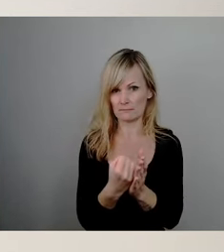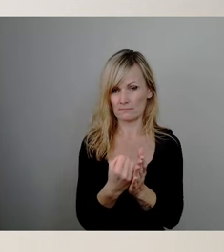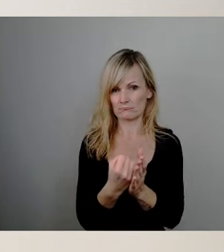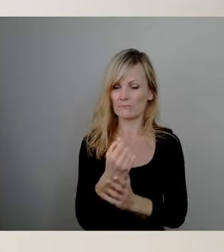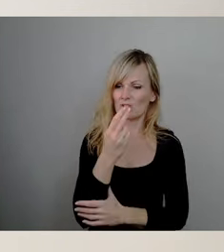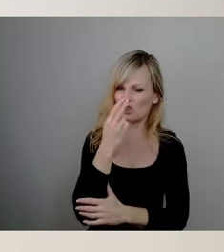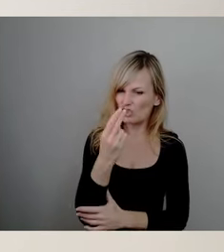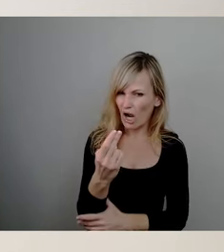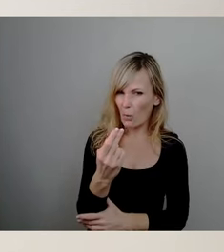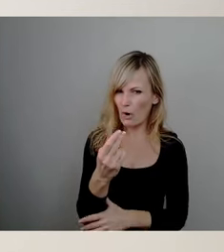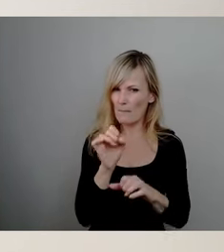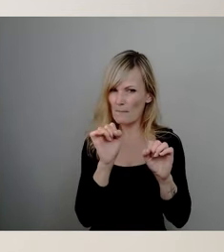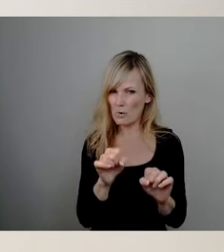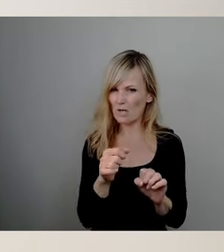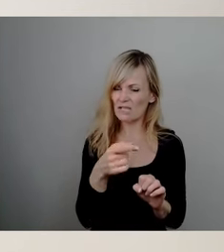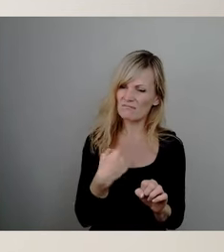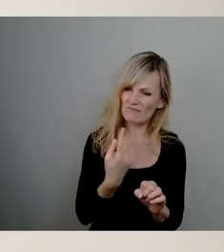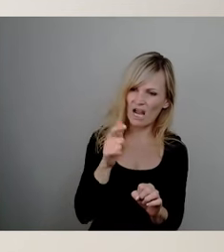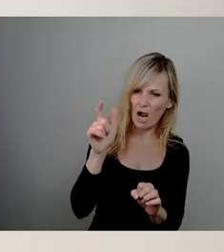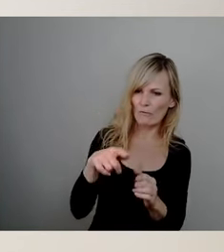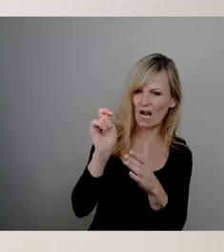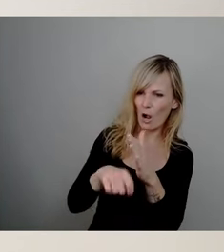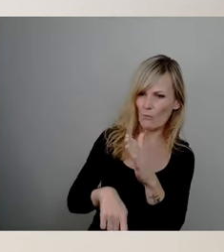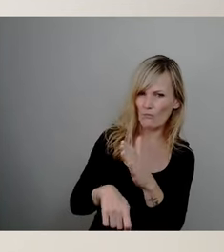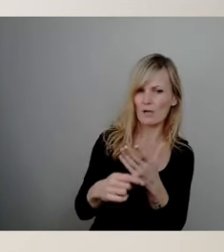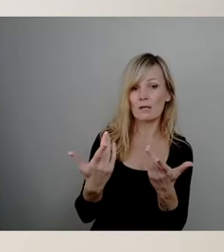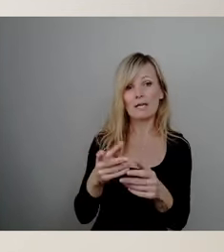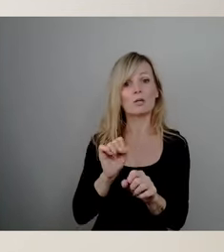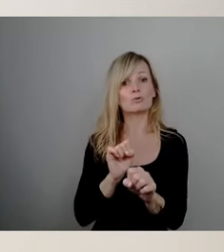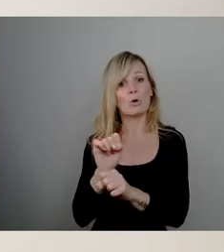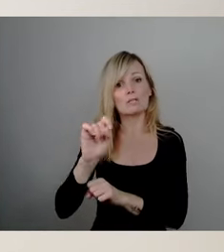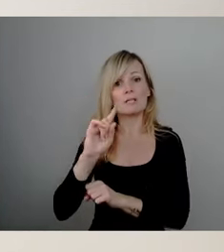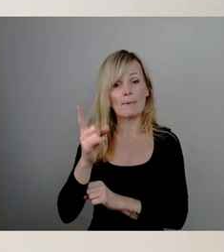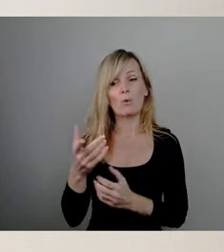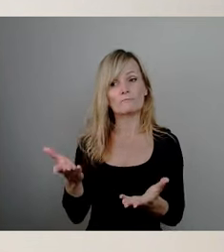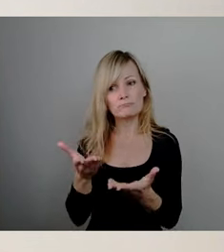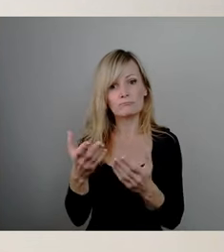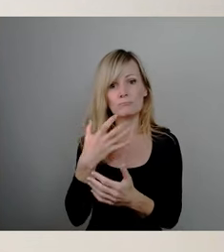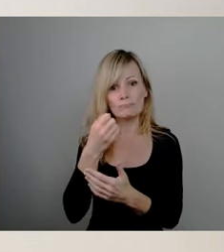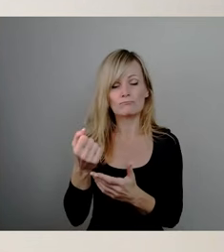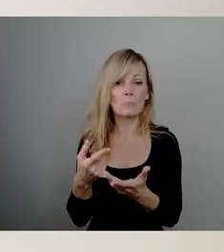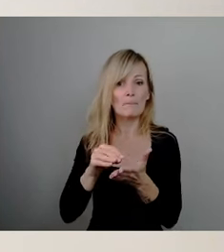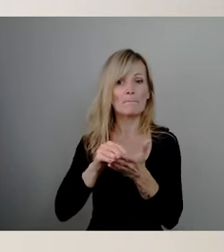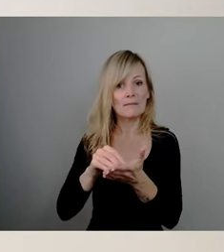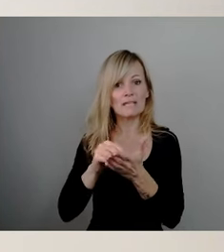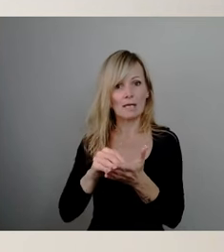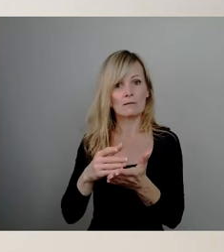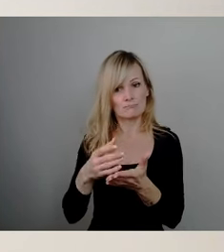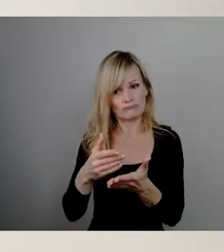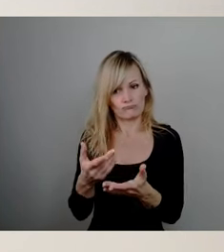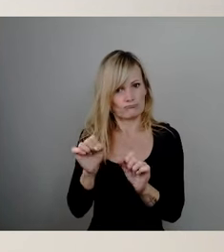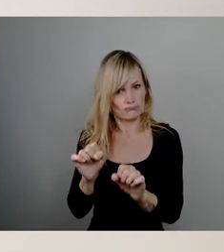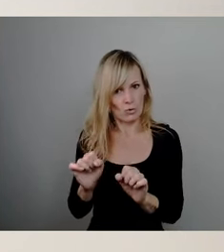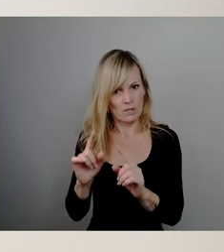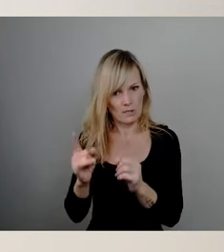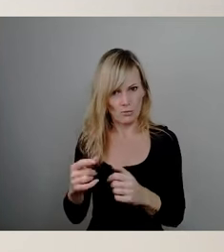voranzutreiben, was aber nicht ausschließt, was die Mieter angeht, voranzutreiben. Diese beiden Verkehrswertgutachten liegen derzeit vor.